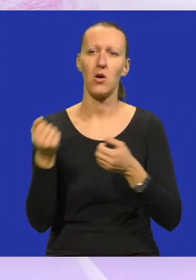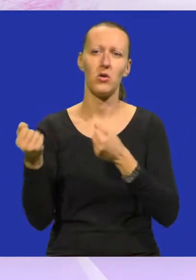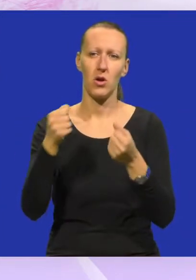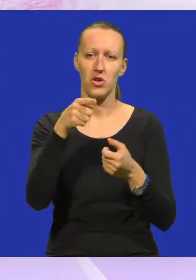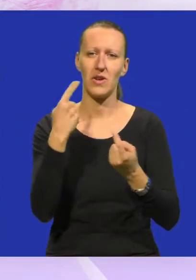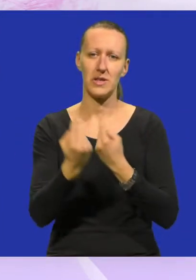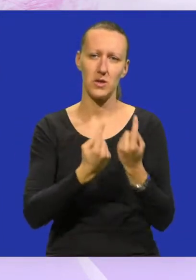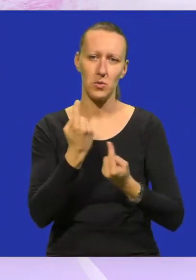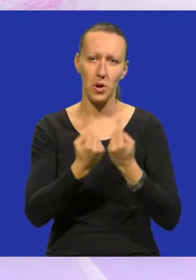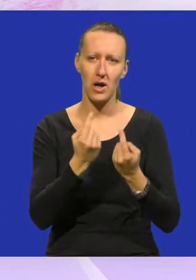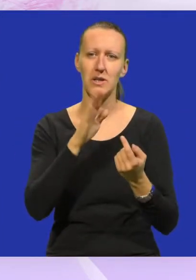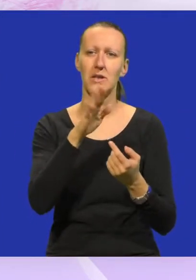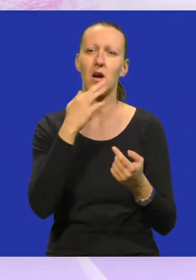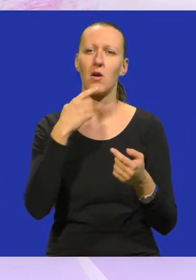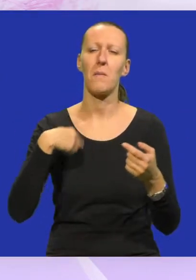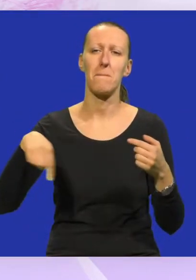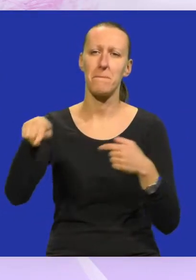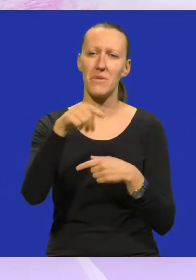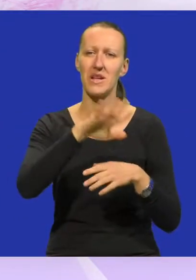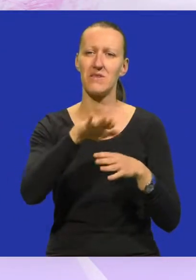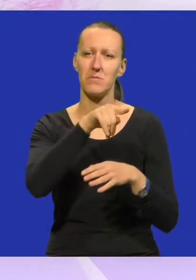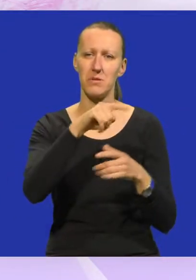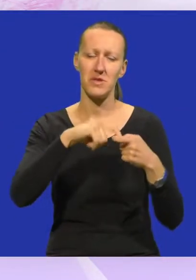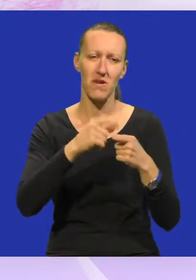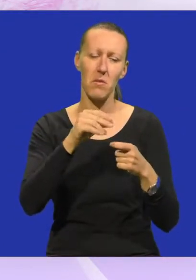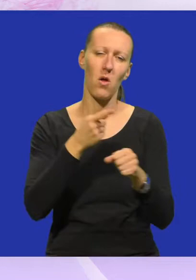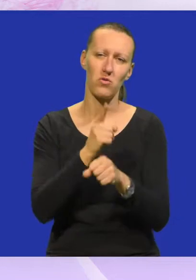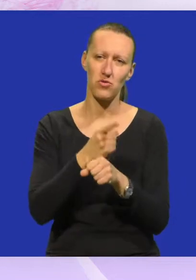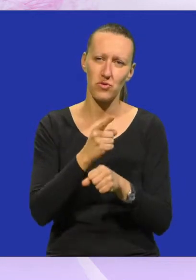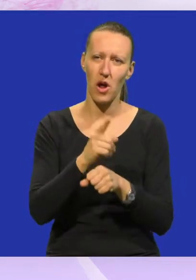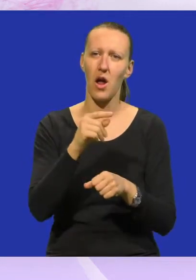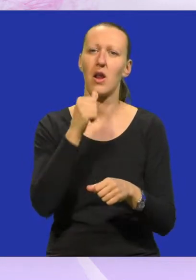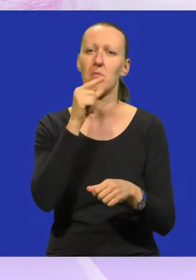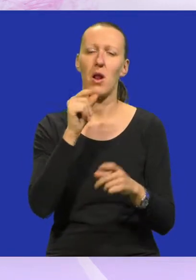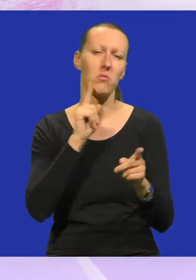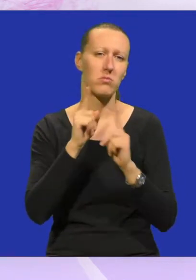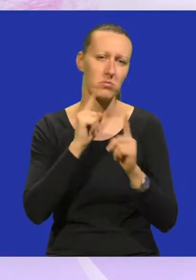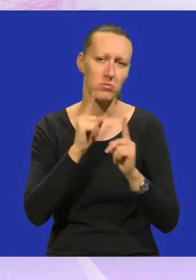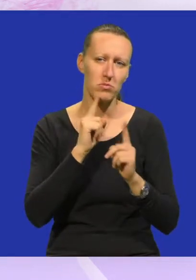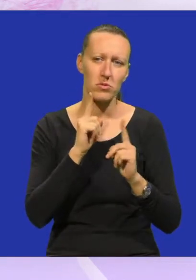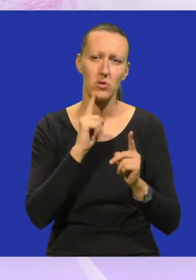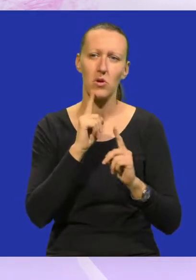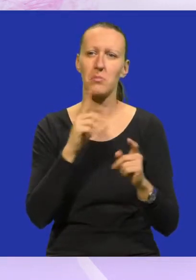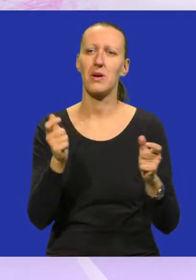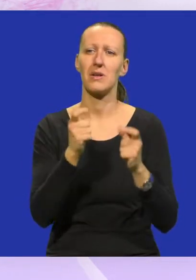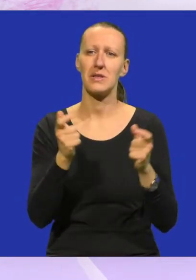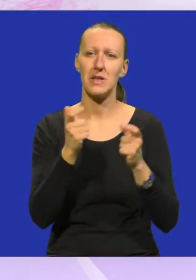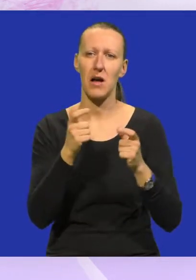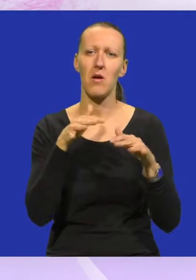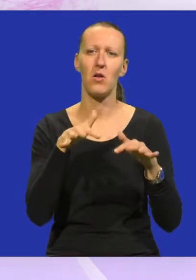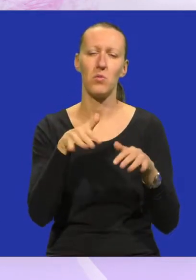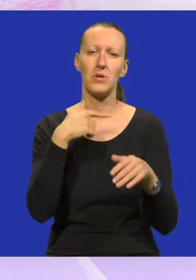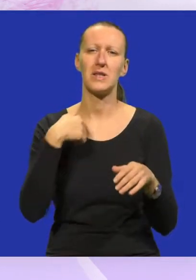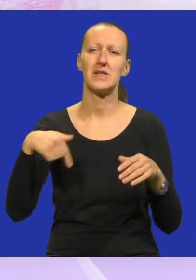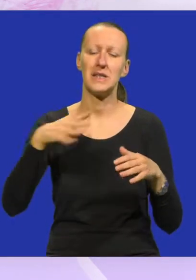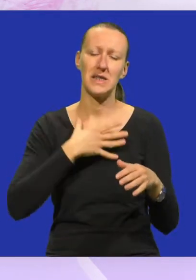ova situacija, pa tako ćemo se mi sa svim tim stvarima malo nešaliti i malo probati zabaviti ljude,